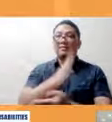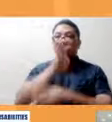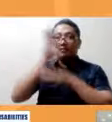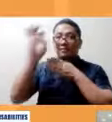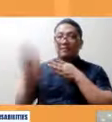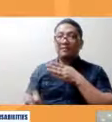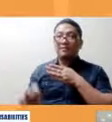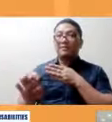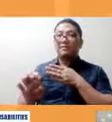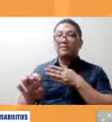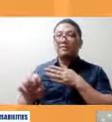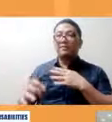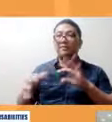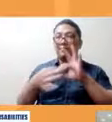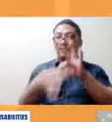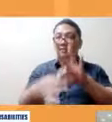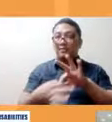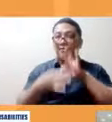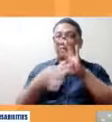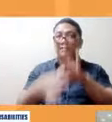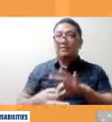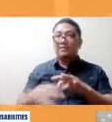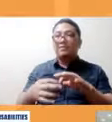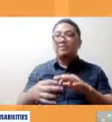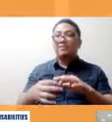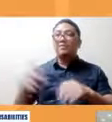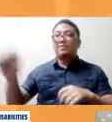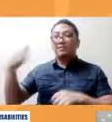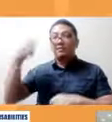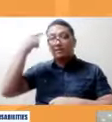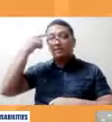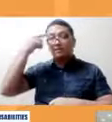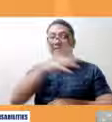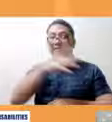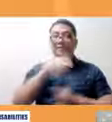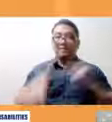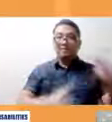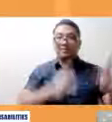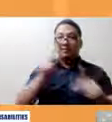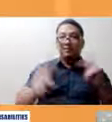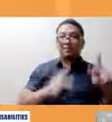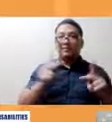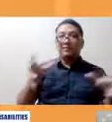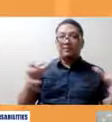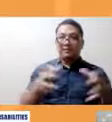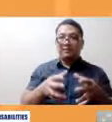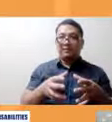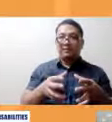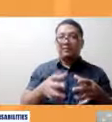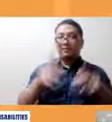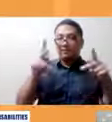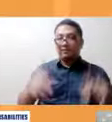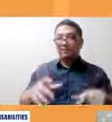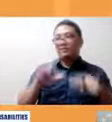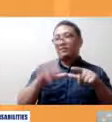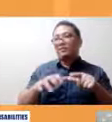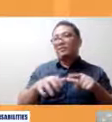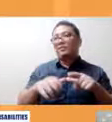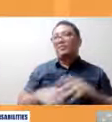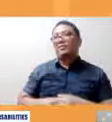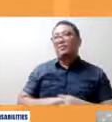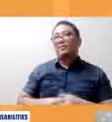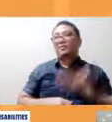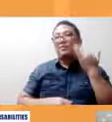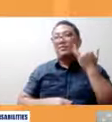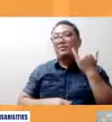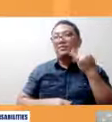engagement between the government and also with the sector of persons with disabilities because this is